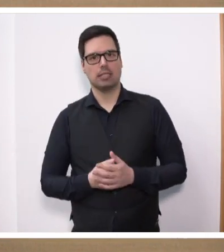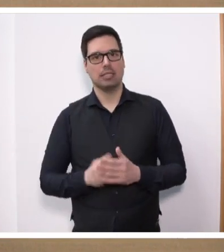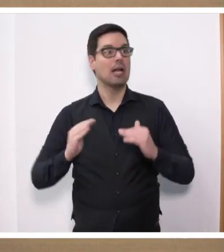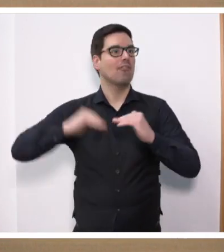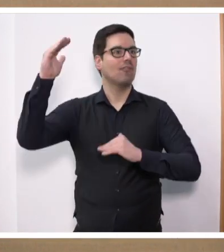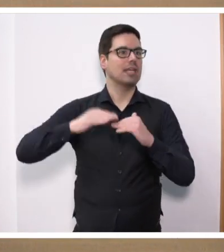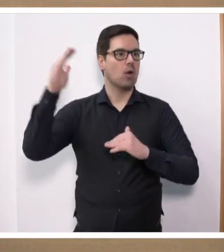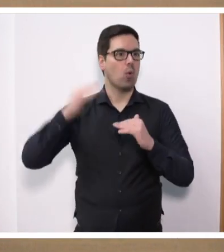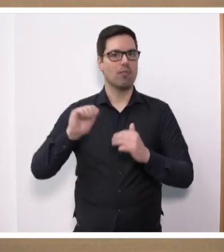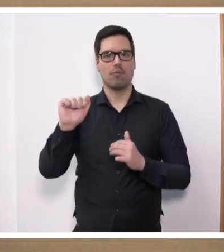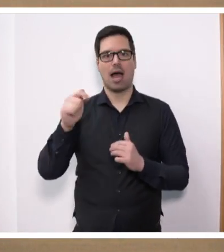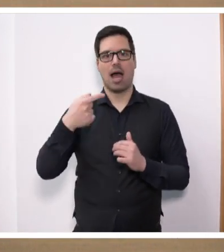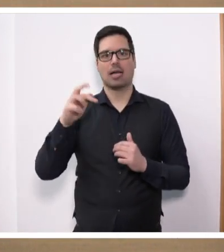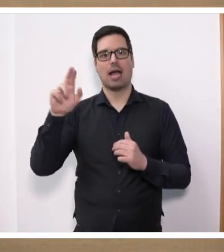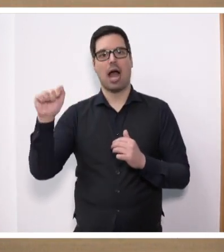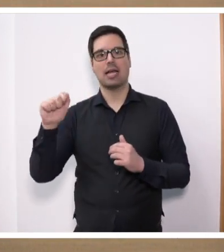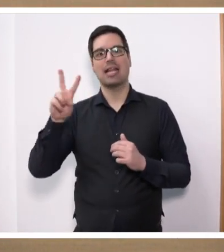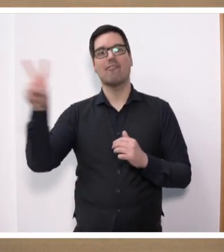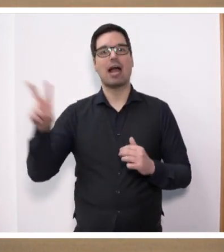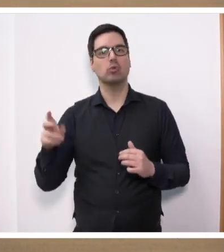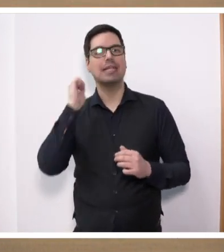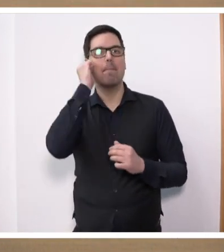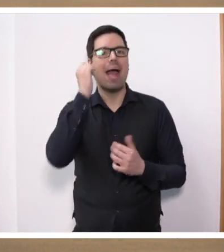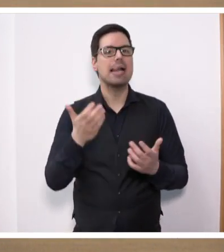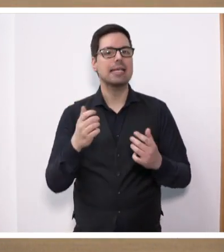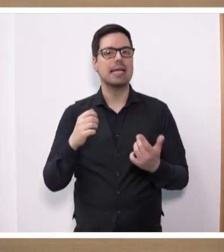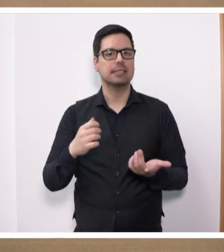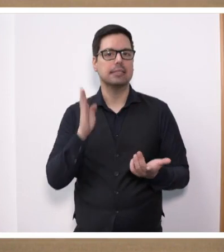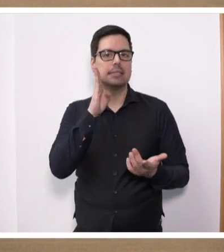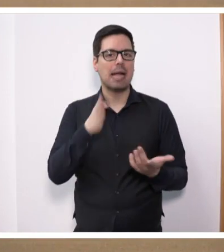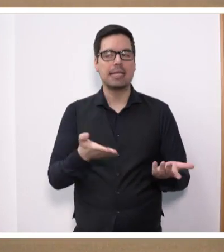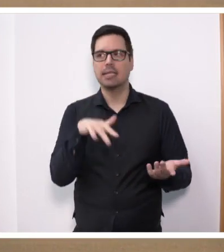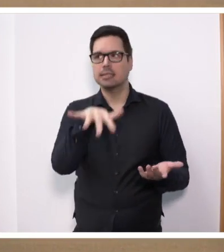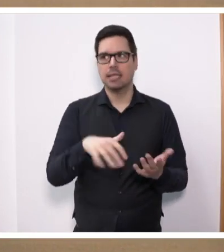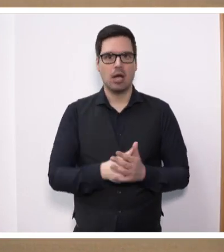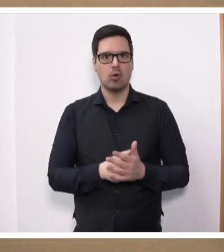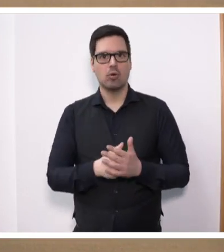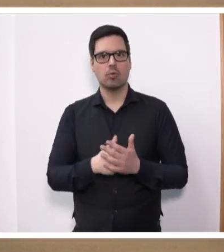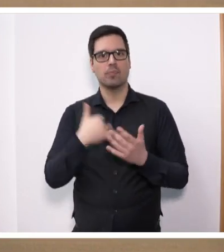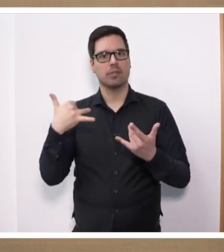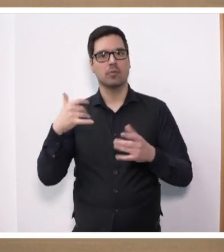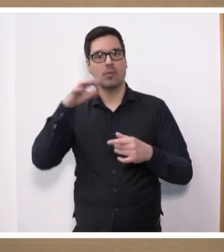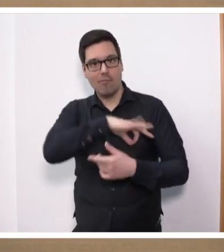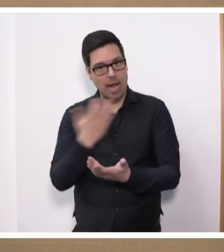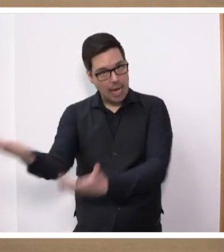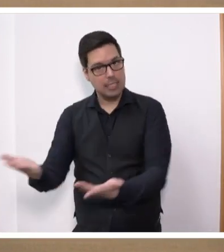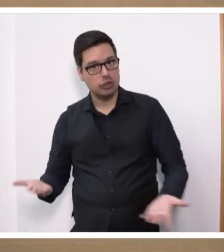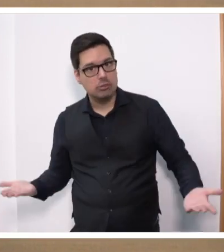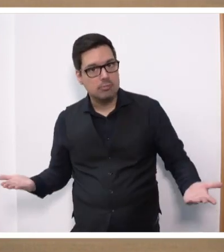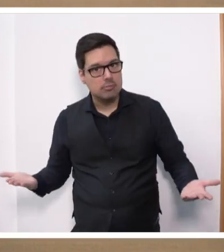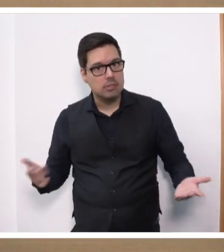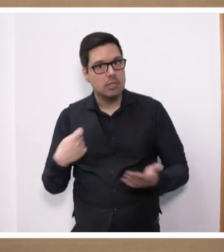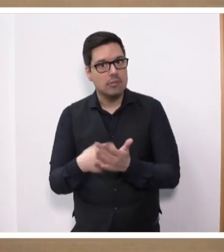hoch sind denn die Steuern auf Agrardiesel in der Wallonie in Belgien? Und wie teuer ist der Treibstoff, den die Traktoren in Frankreich im Tank haben?